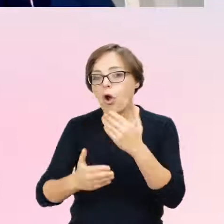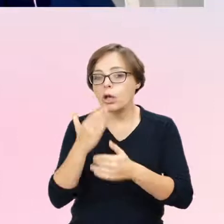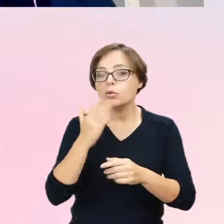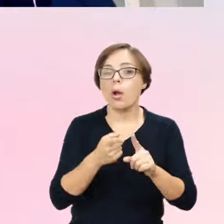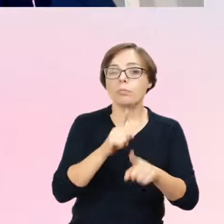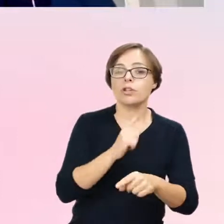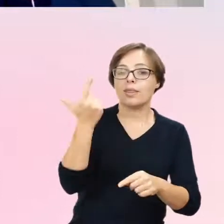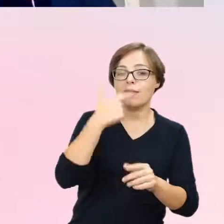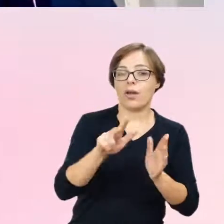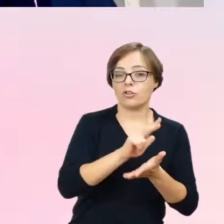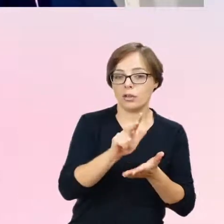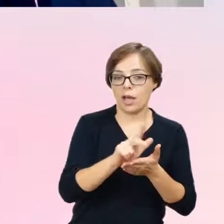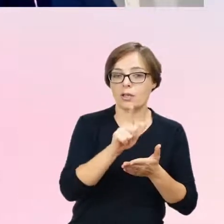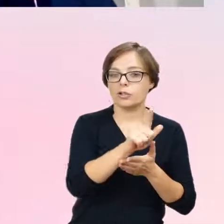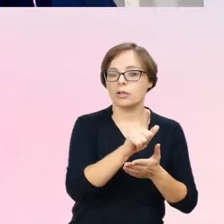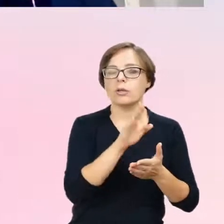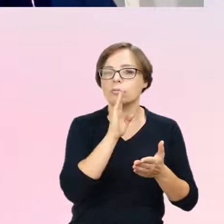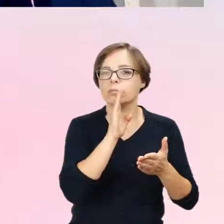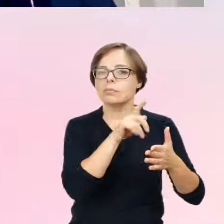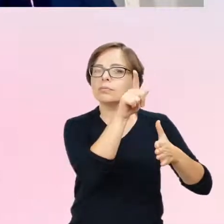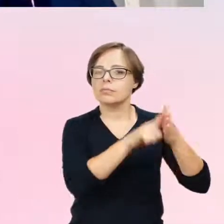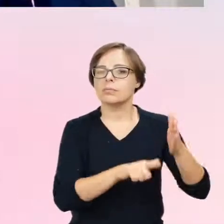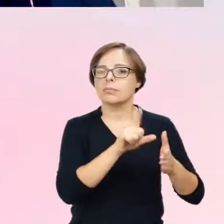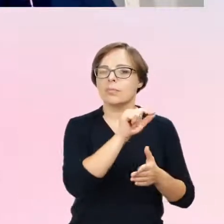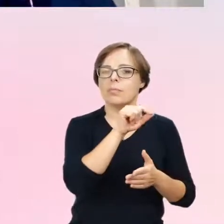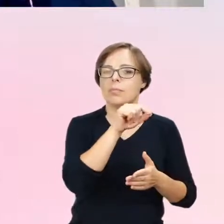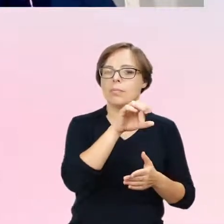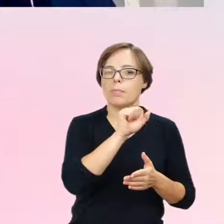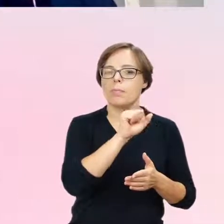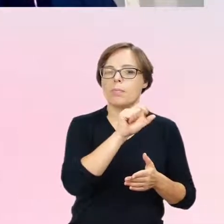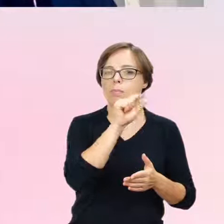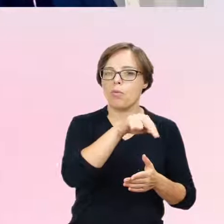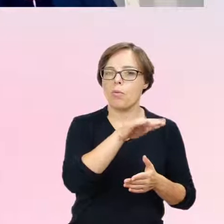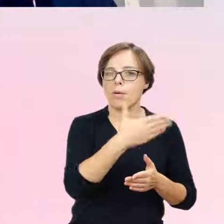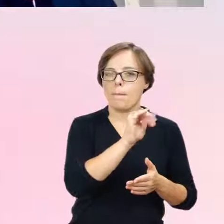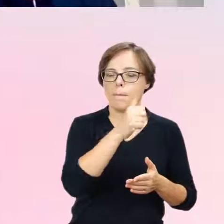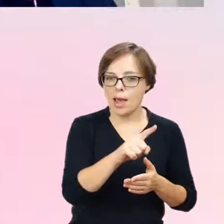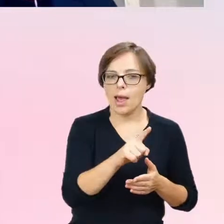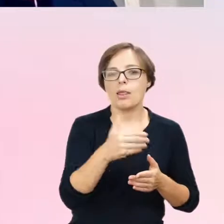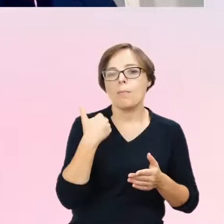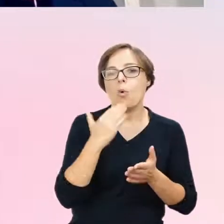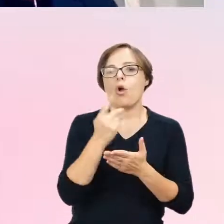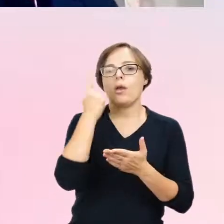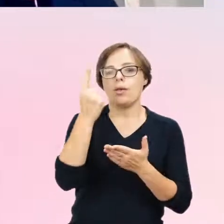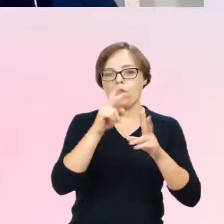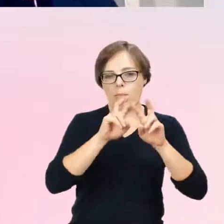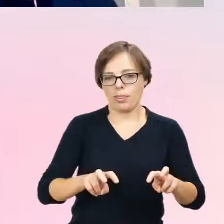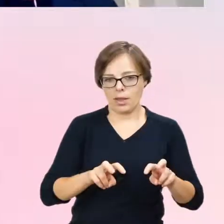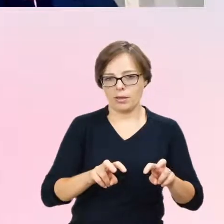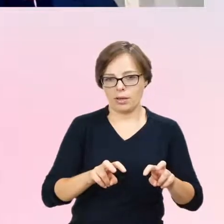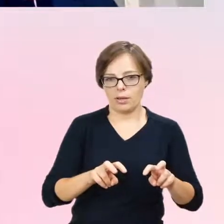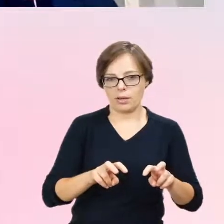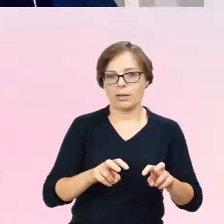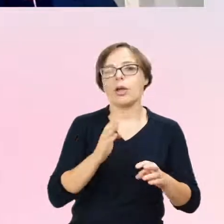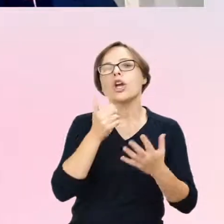tak, w bazie PubMed dostępne były zaledwie jedno badanie oryginalne na temat tego współwystępowania i sześć